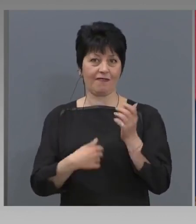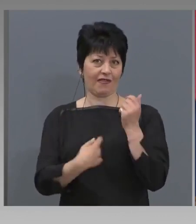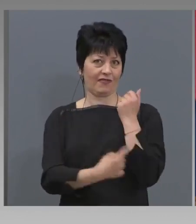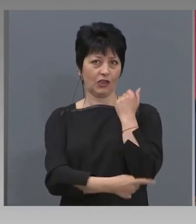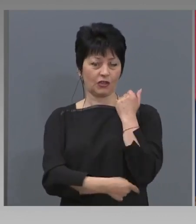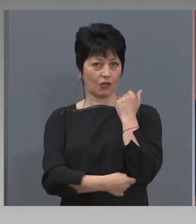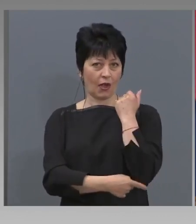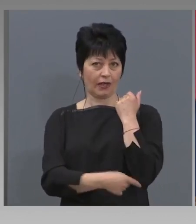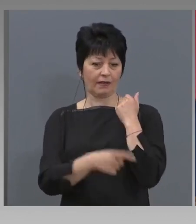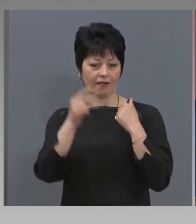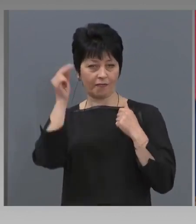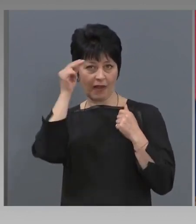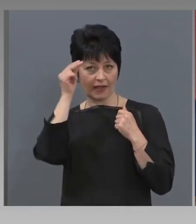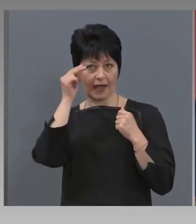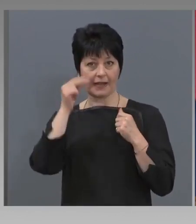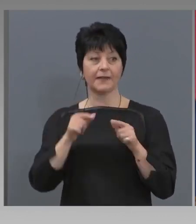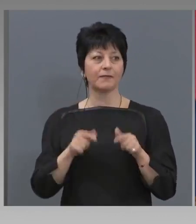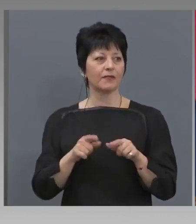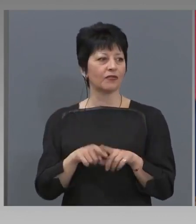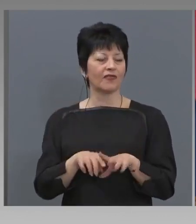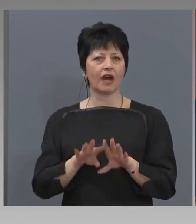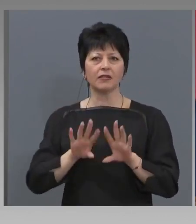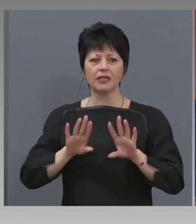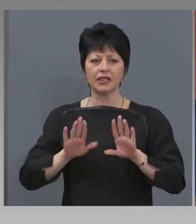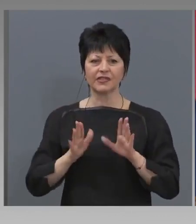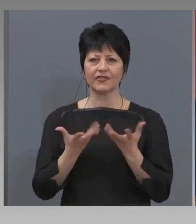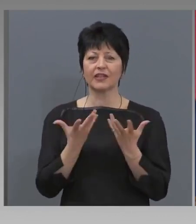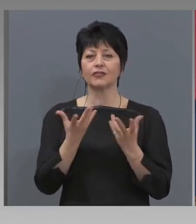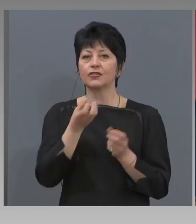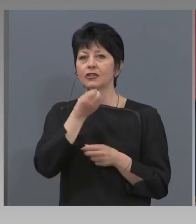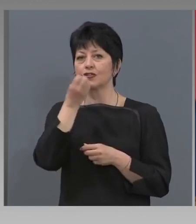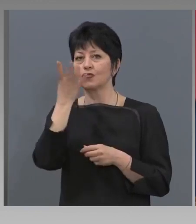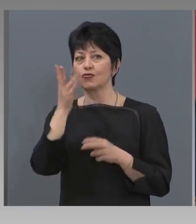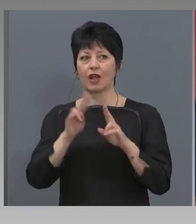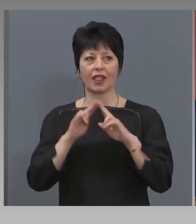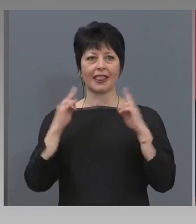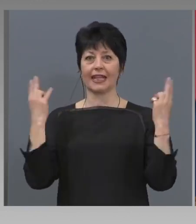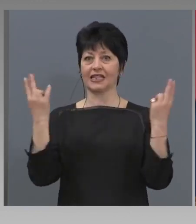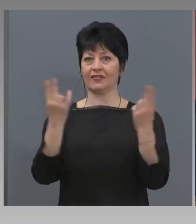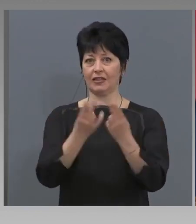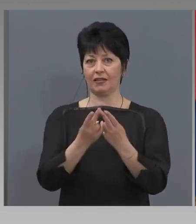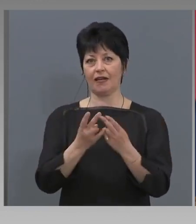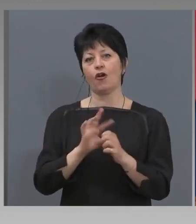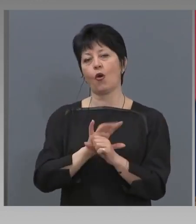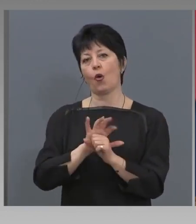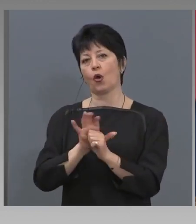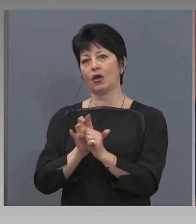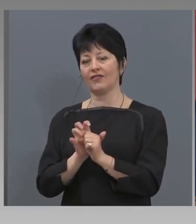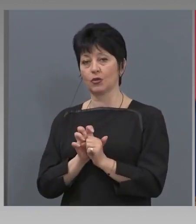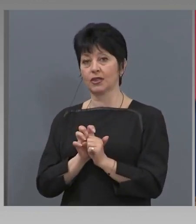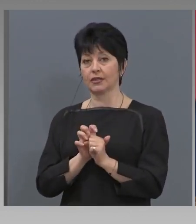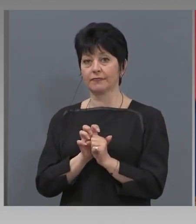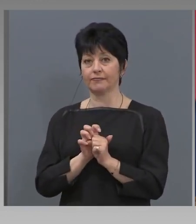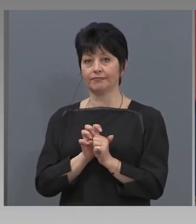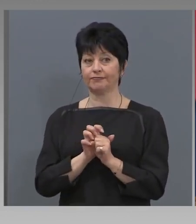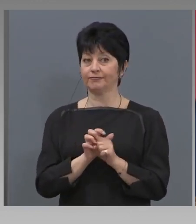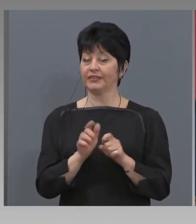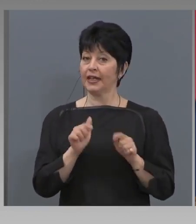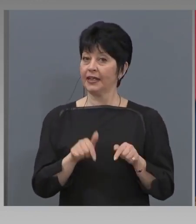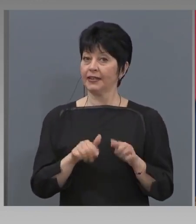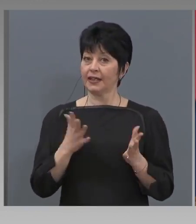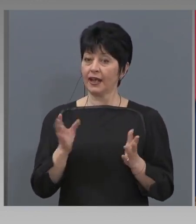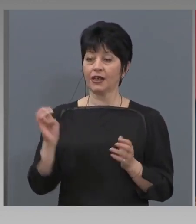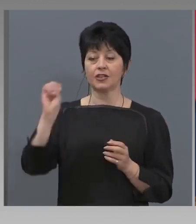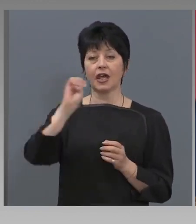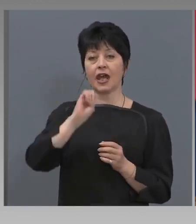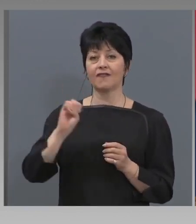и това изведнъж се случи на света, коронавирус. Така, че Европа